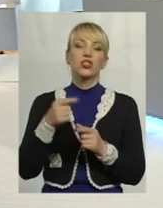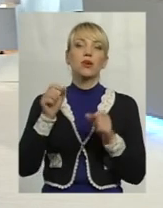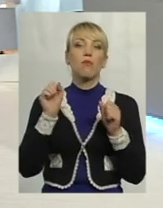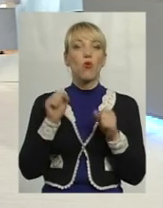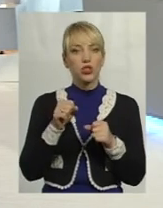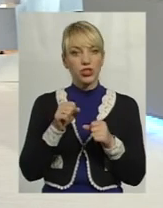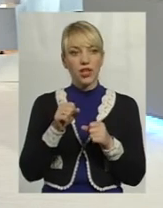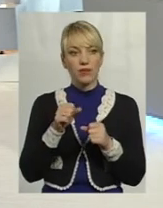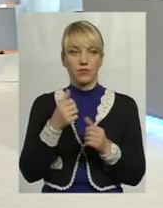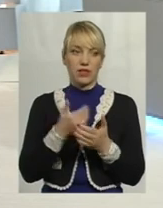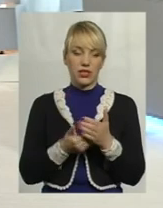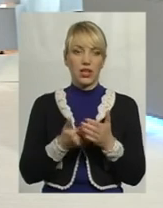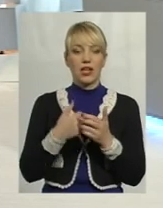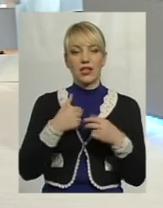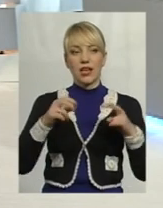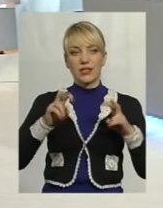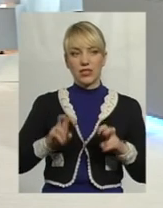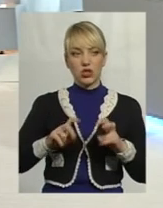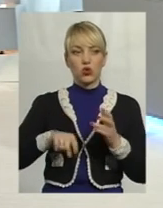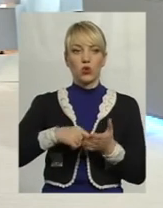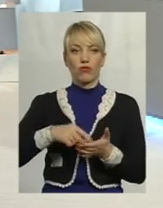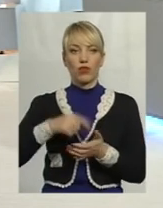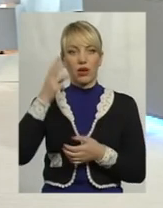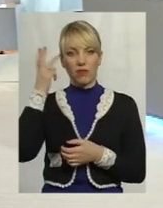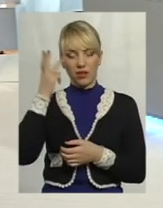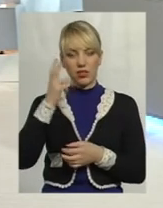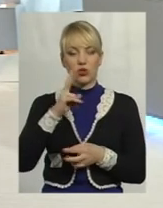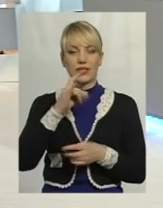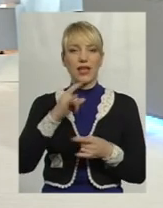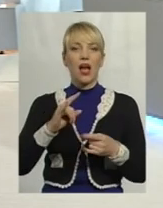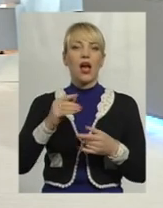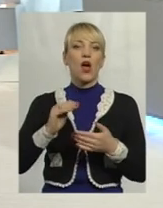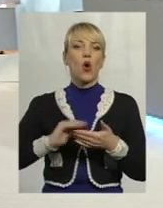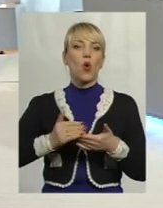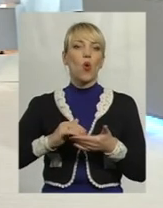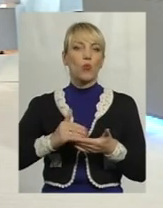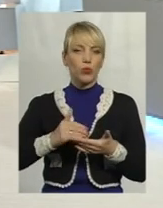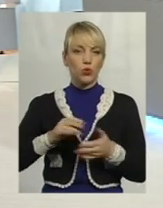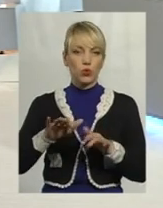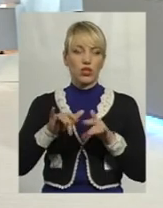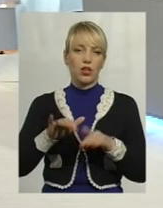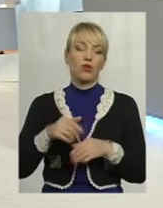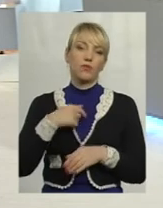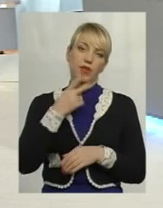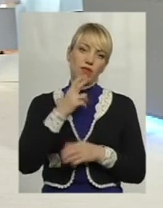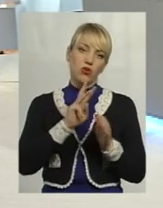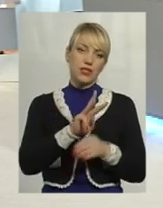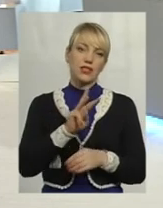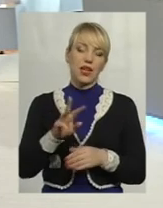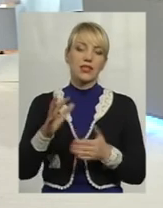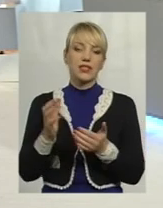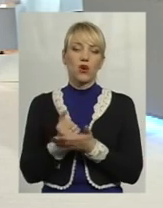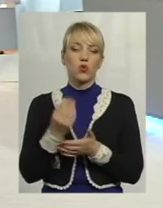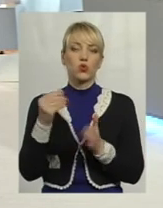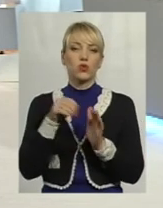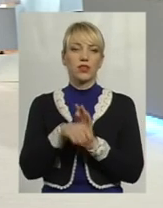скажімо, я сижу в Хмельницькому за комп'ютером, дивлюся сайт Куб, знаходжу інвестора будь-де,